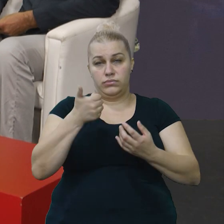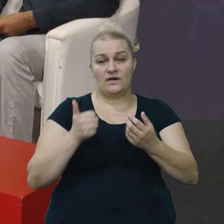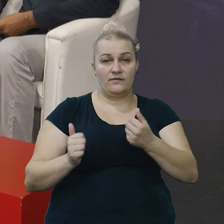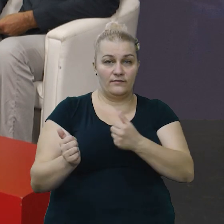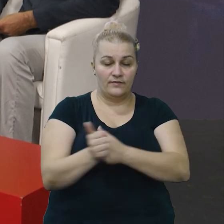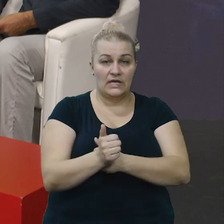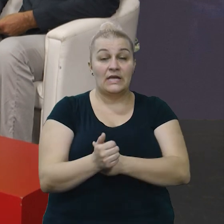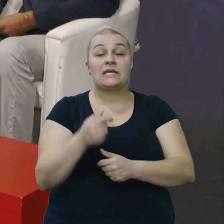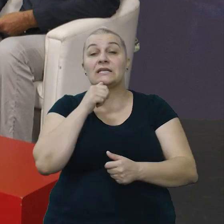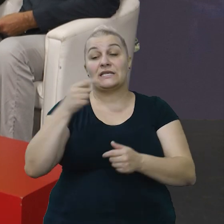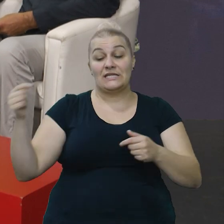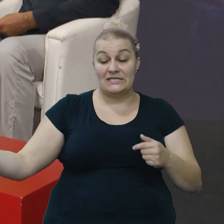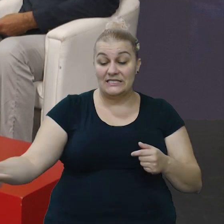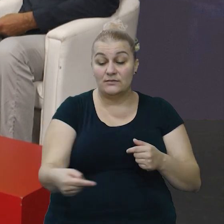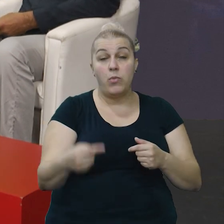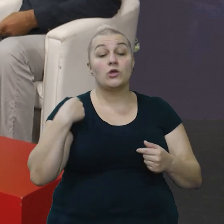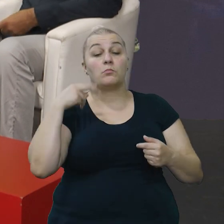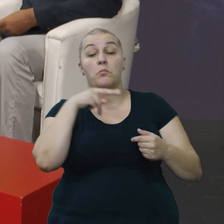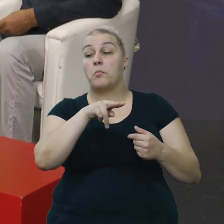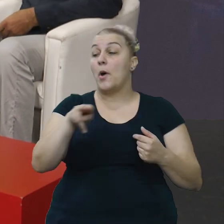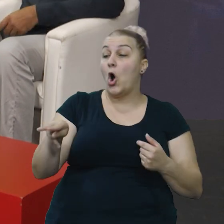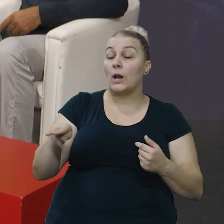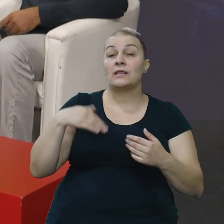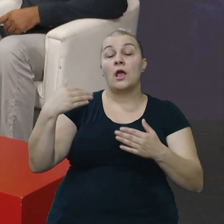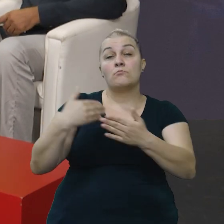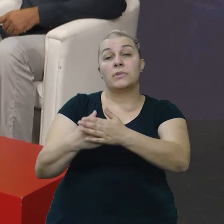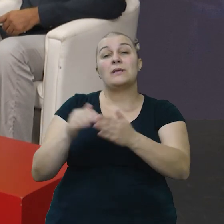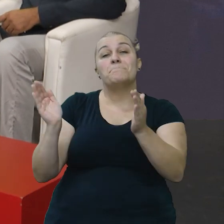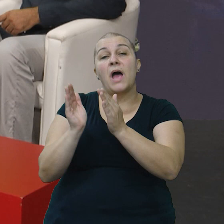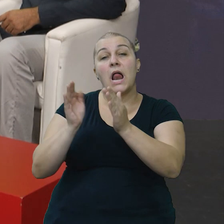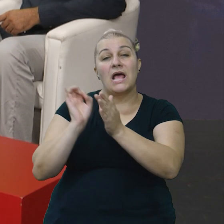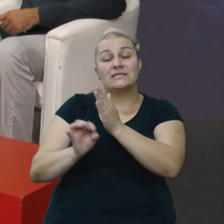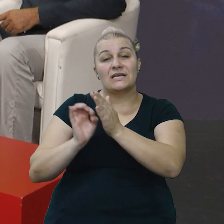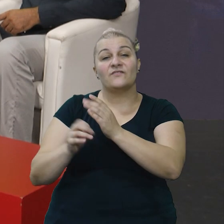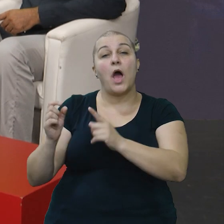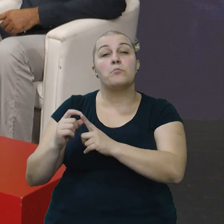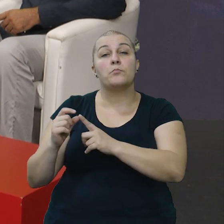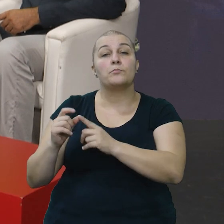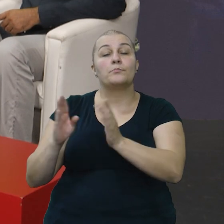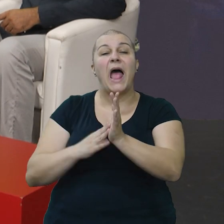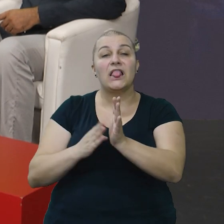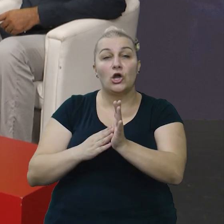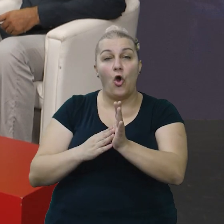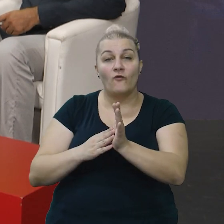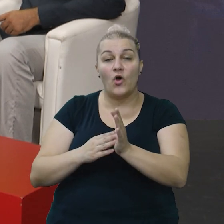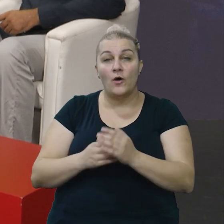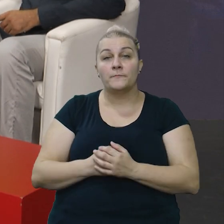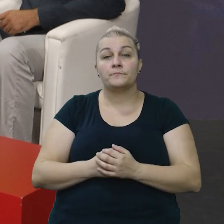išao. I ispod nas, na pogledu, prema maloj crkvi u Potravlju, u Maljkovu,